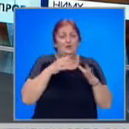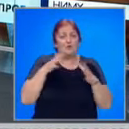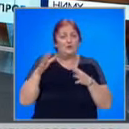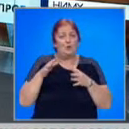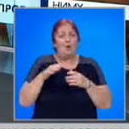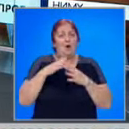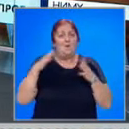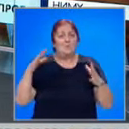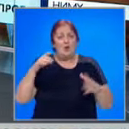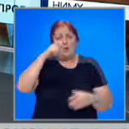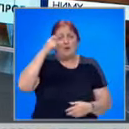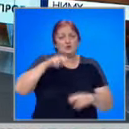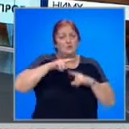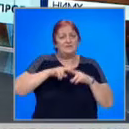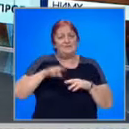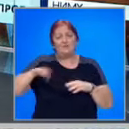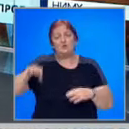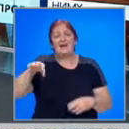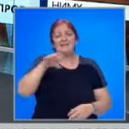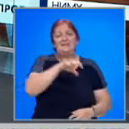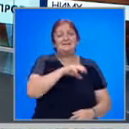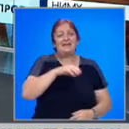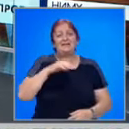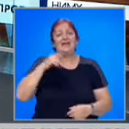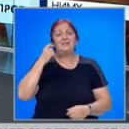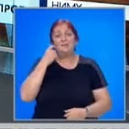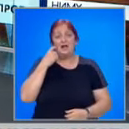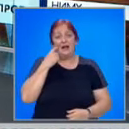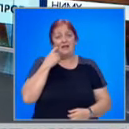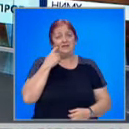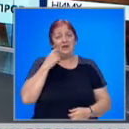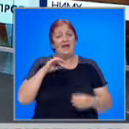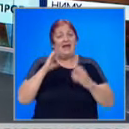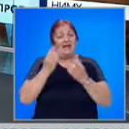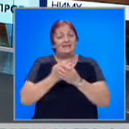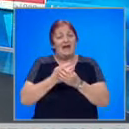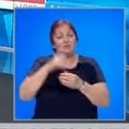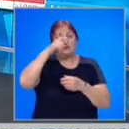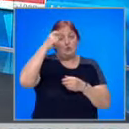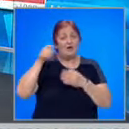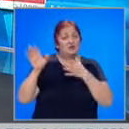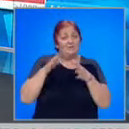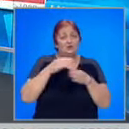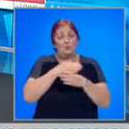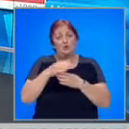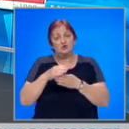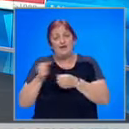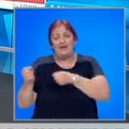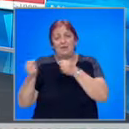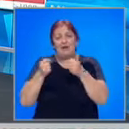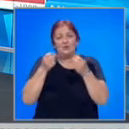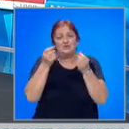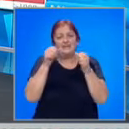опасно ветровито. Много горещо остава и в останалите страни от Балканите. А заедно с горещия въздух